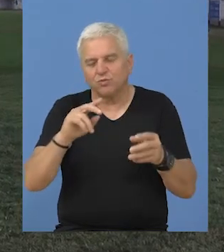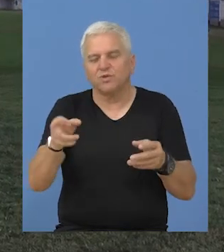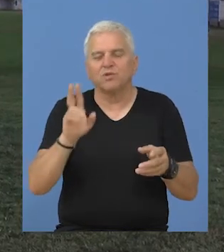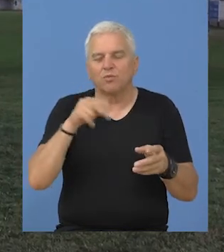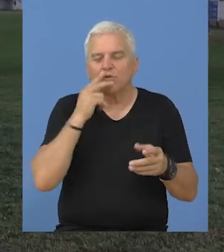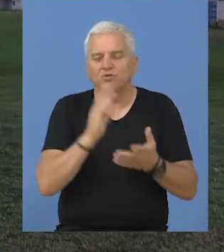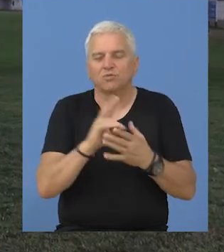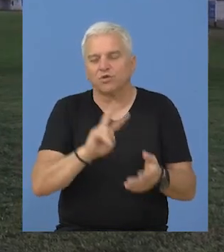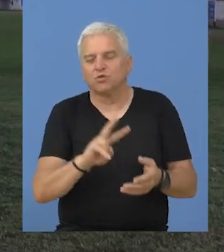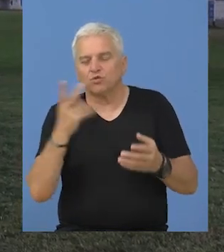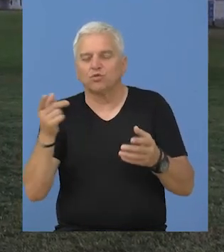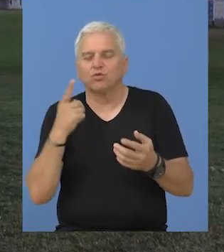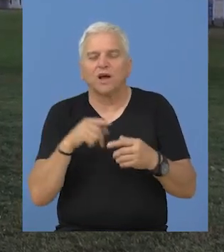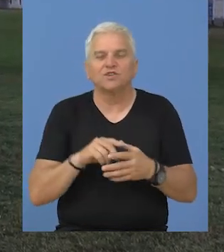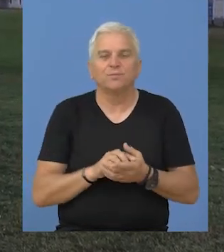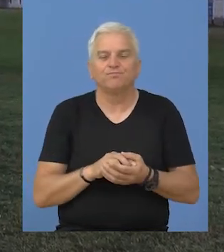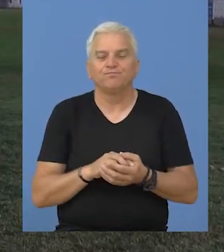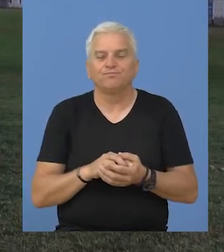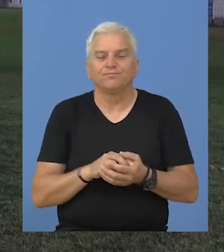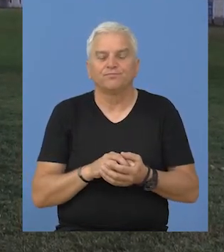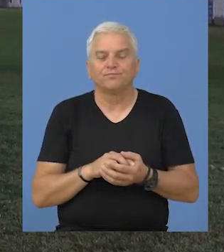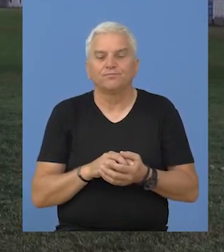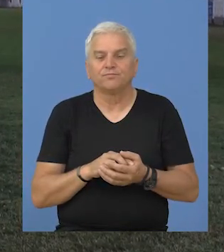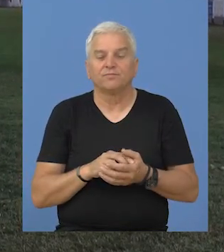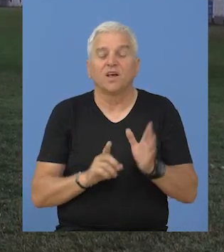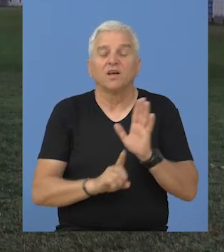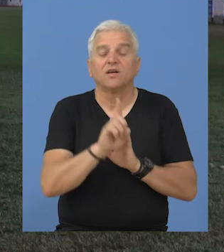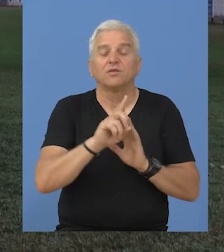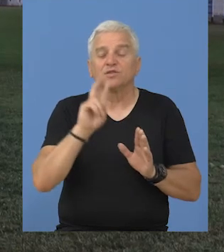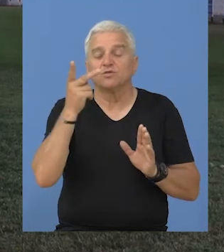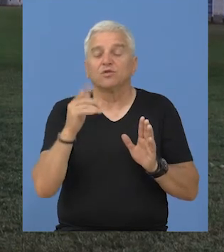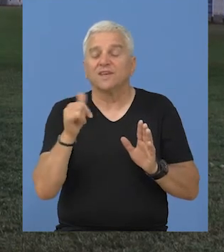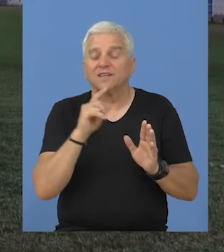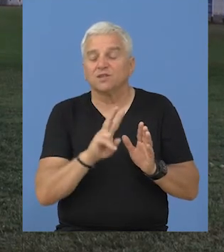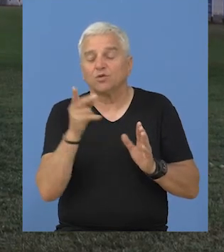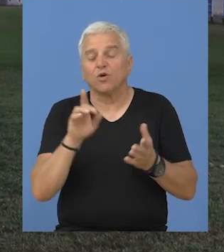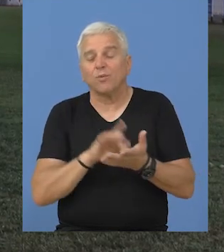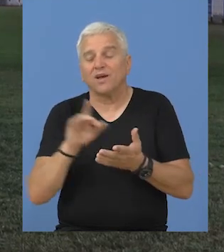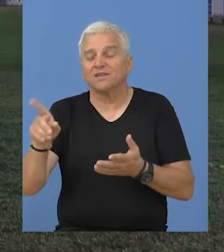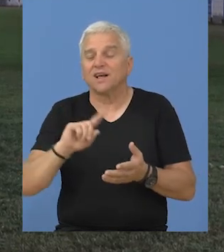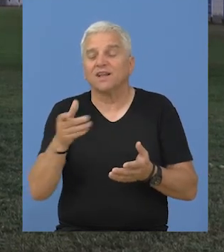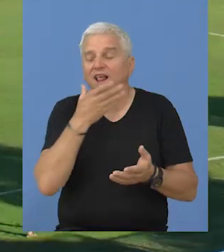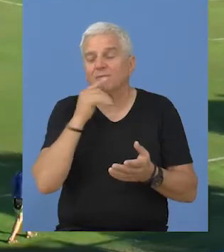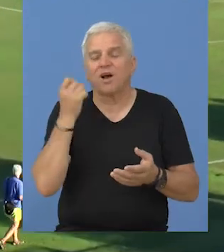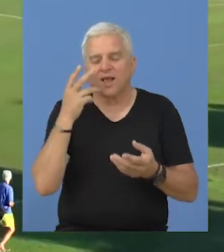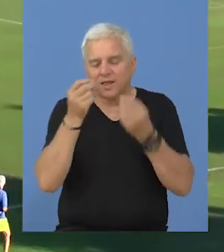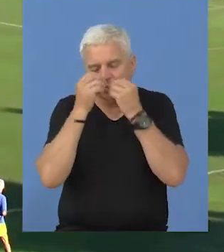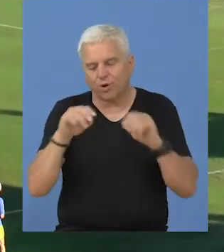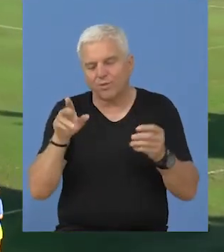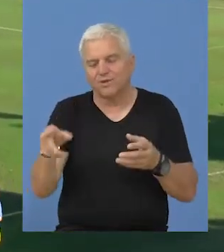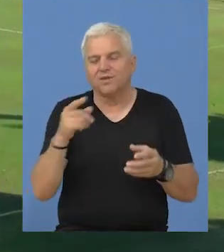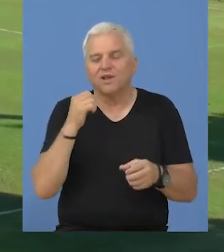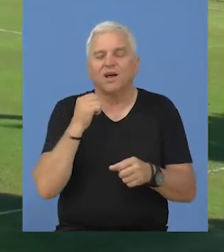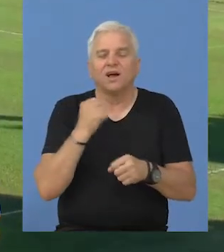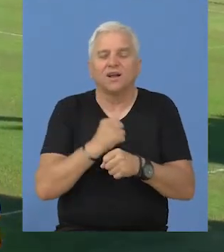smo, mogli utakmice da ode i u drugom pravcu. Da kažem da je rezultat u drugom planu, ali ipak nije lepo kada se izgubi,